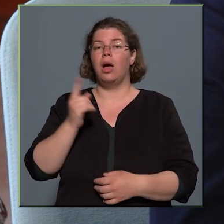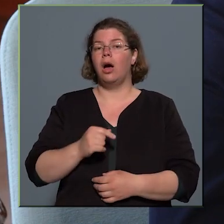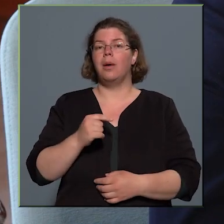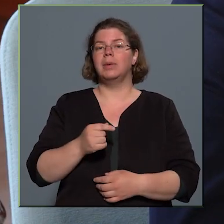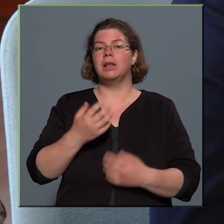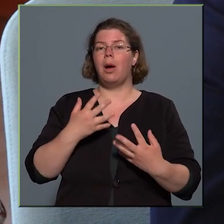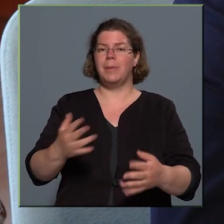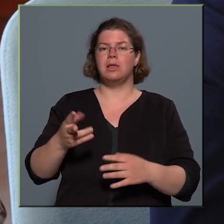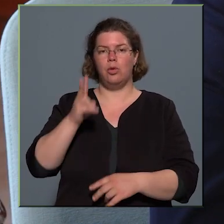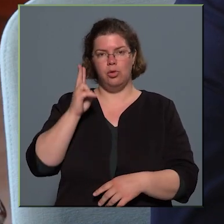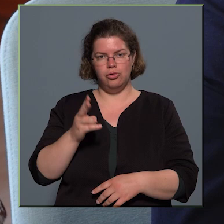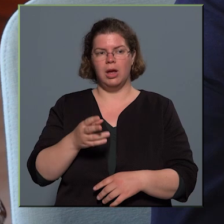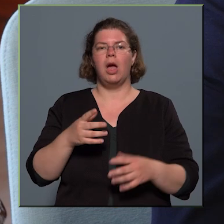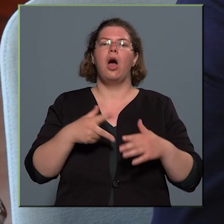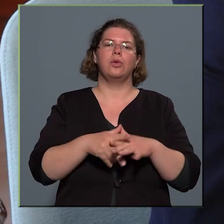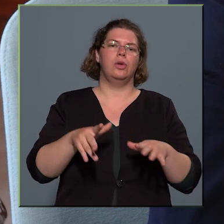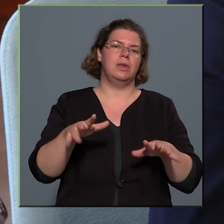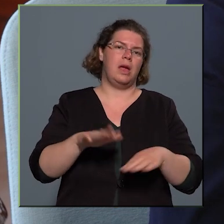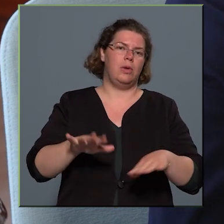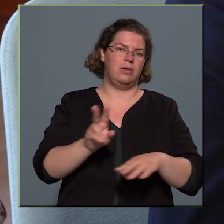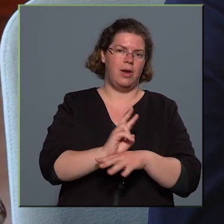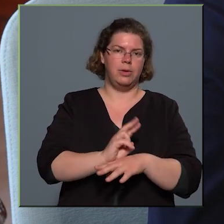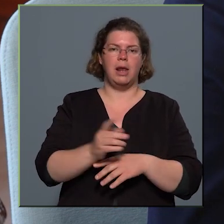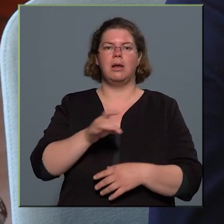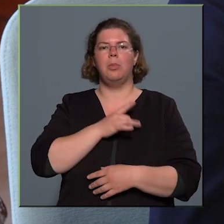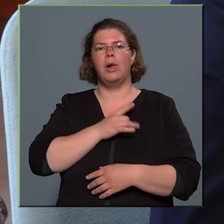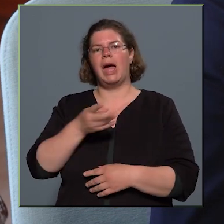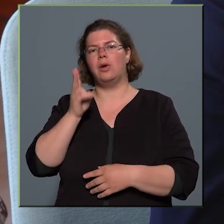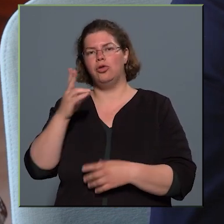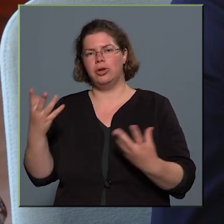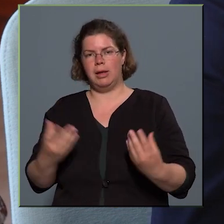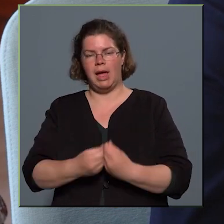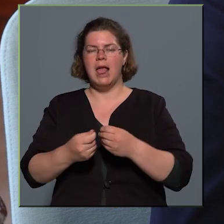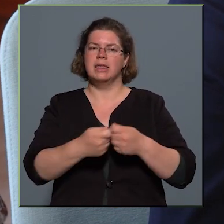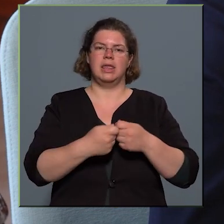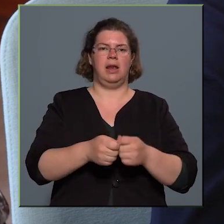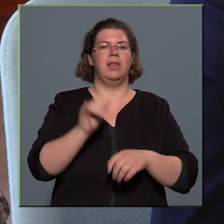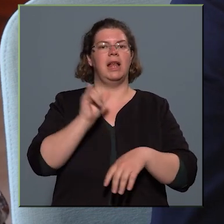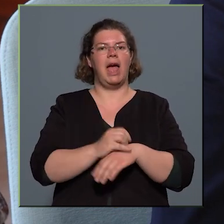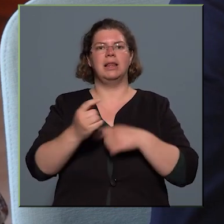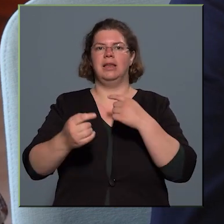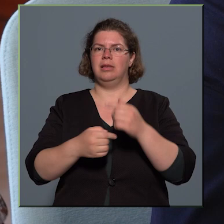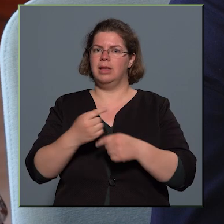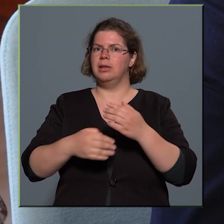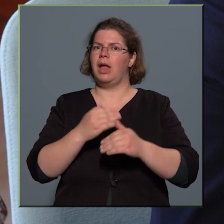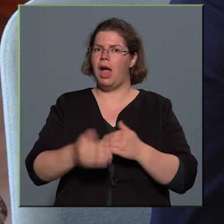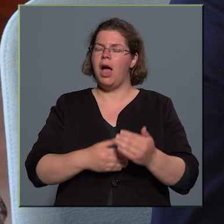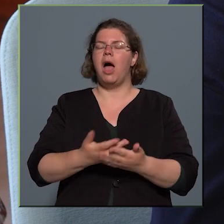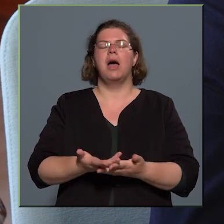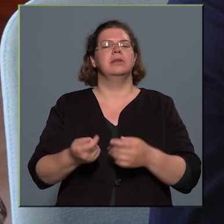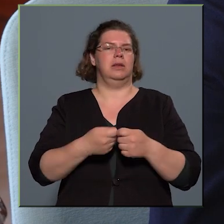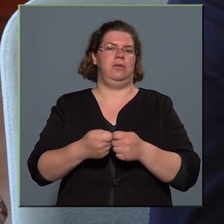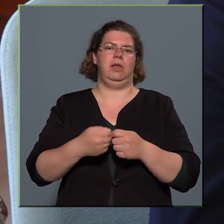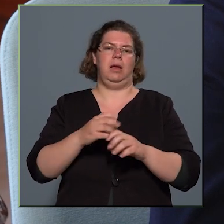mezőrséggel, a köztörölt felügyelettel, a polgárőrséggel gyakorlatilag szervezett, heti szinten szervezett módon hagytunk